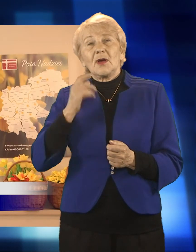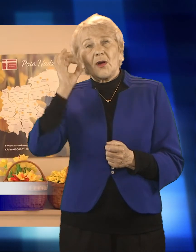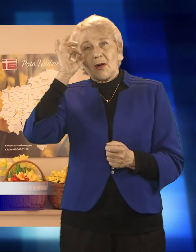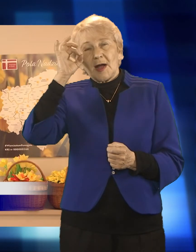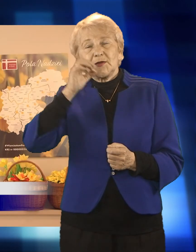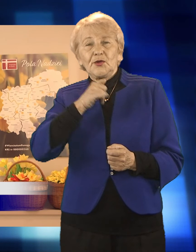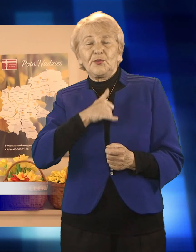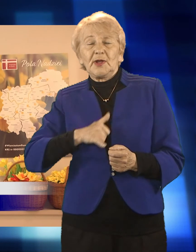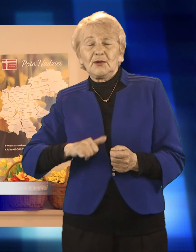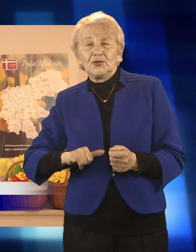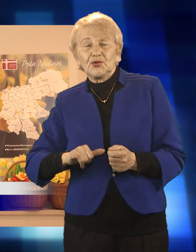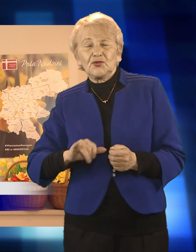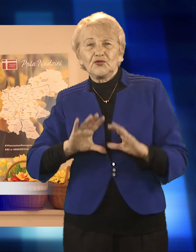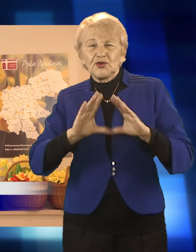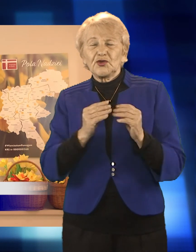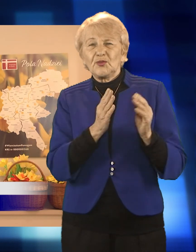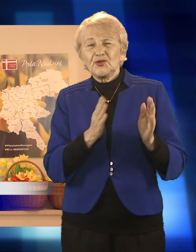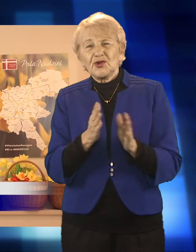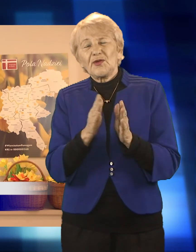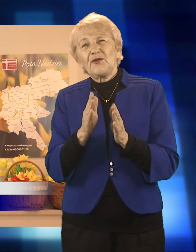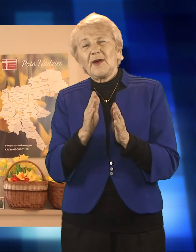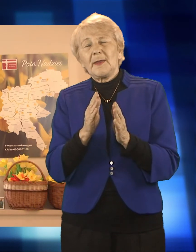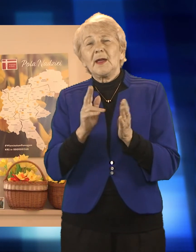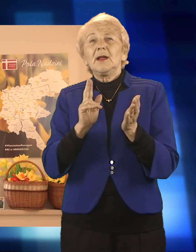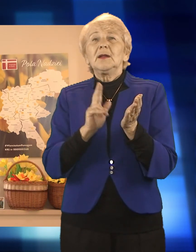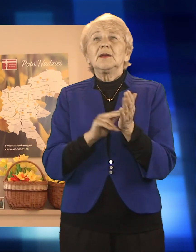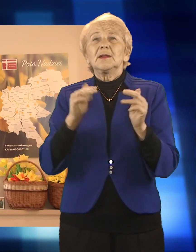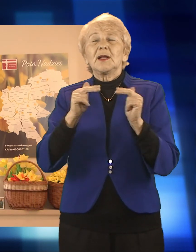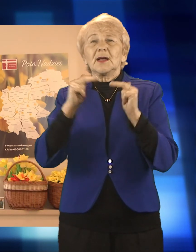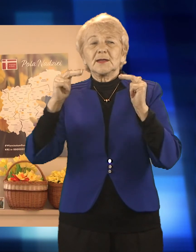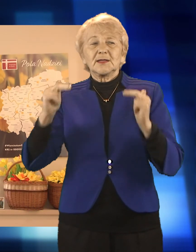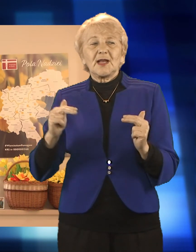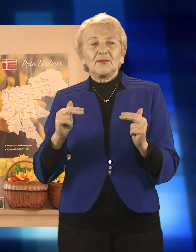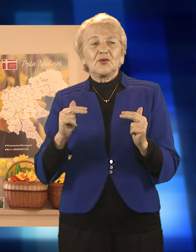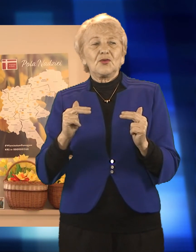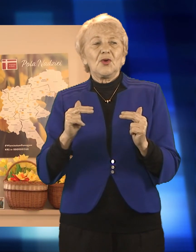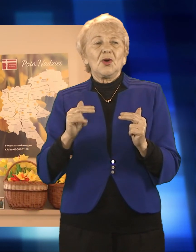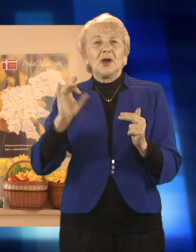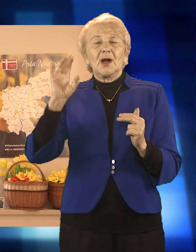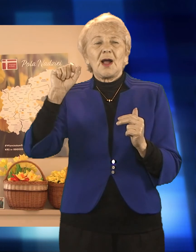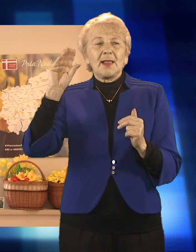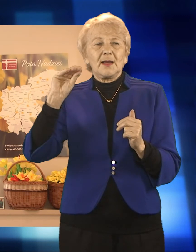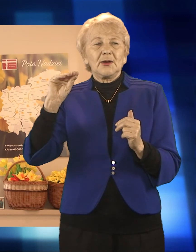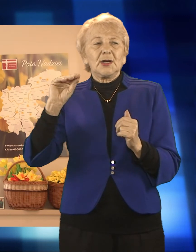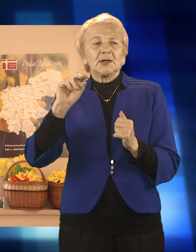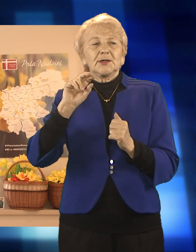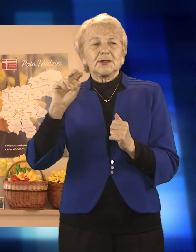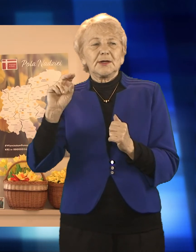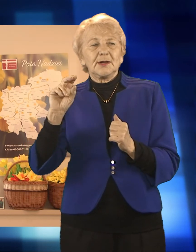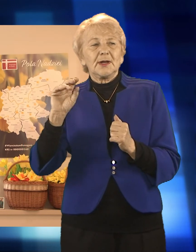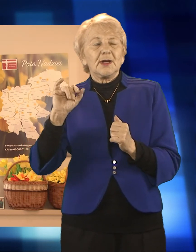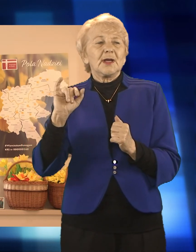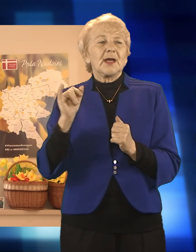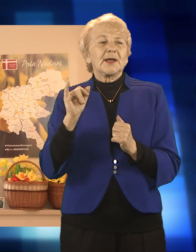Było wszystko zamówione. Mieliśmy mieć mszę taką z księdzem biskupem i miała być